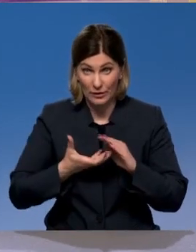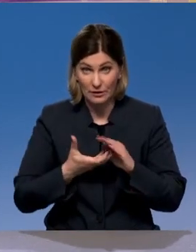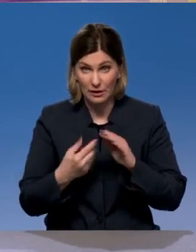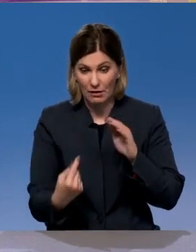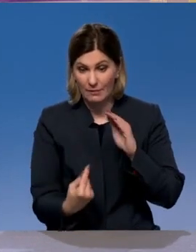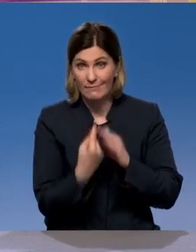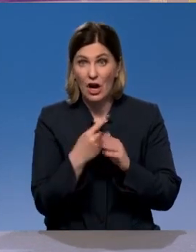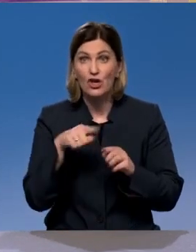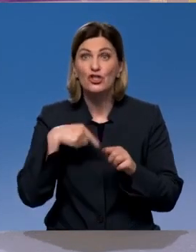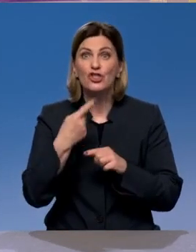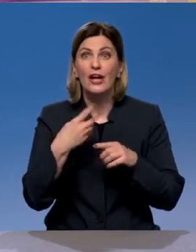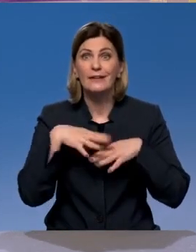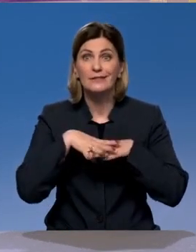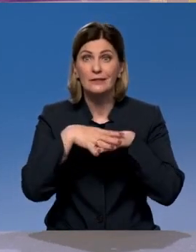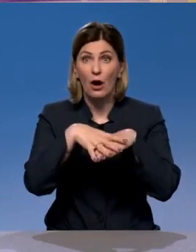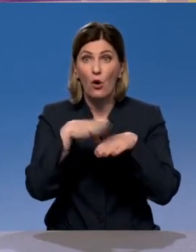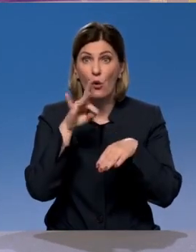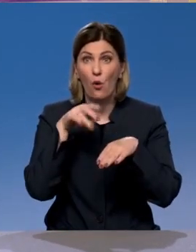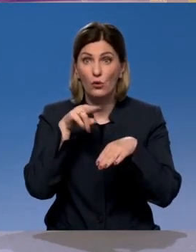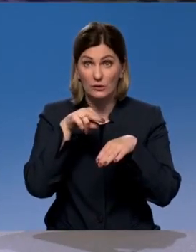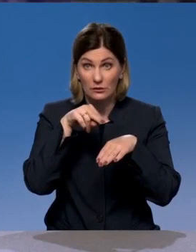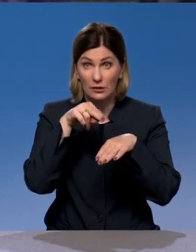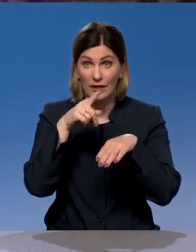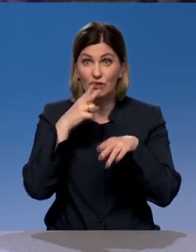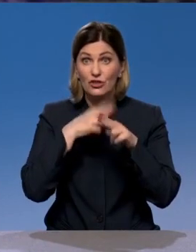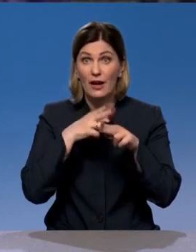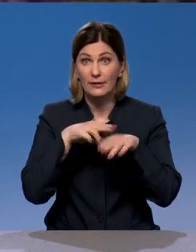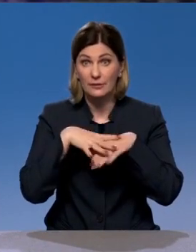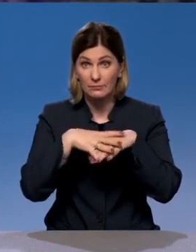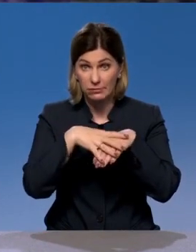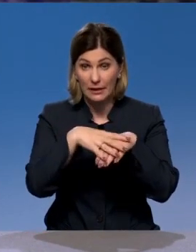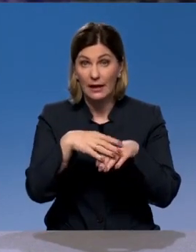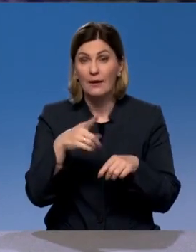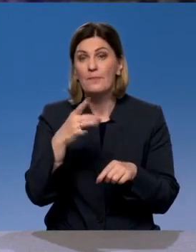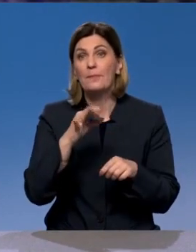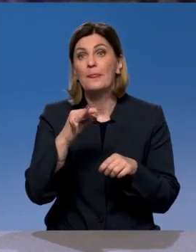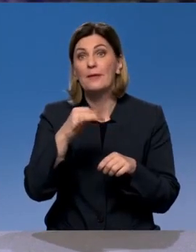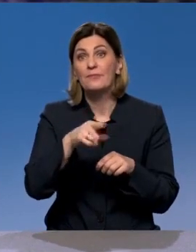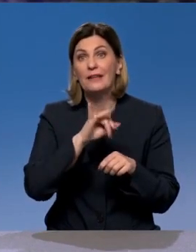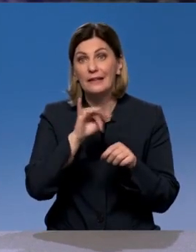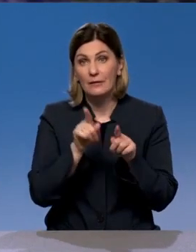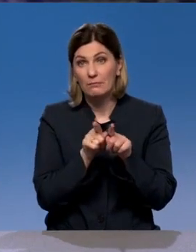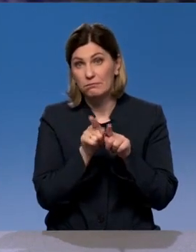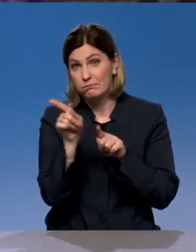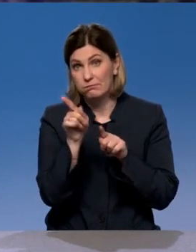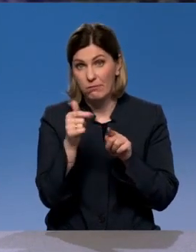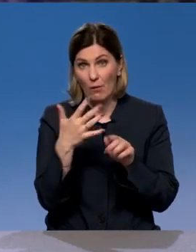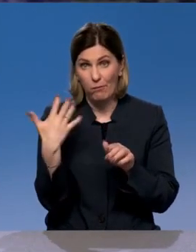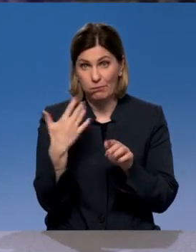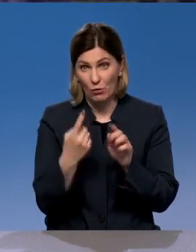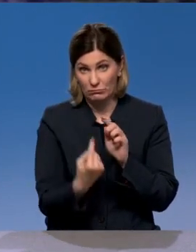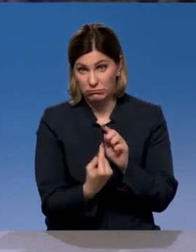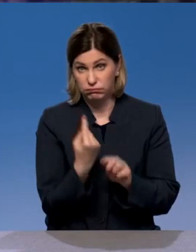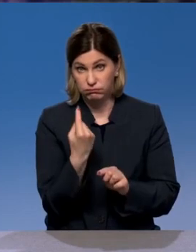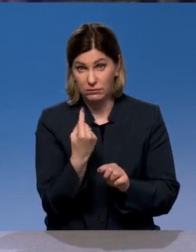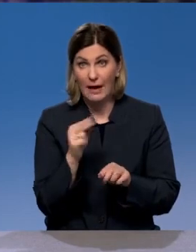и вылез через корд. Он влез вот в угол между пятном контакта и самим кордом, и вылез через боковину. Естественно,